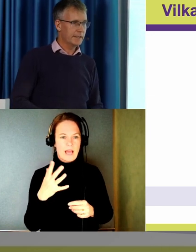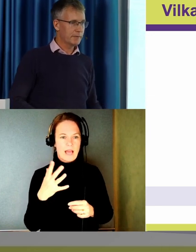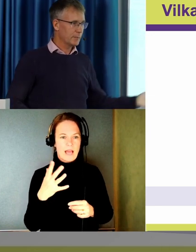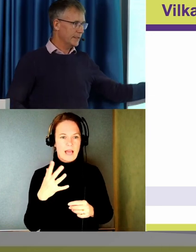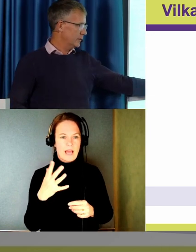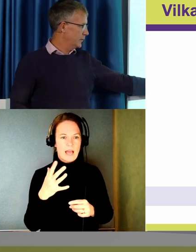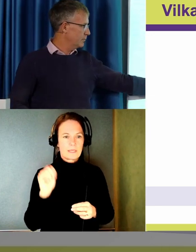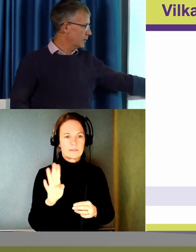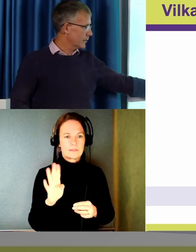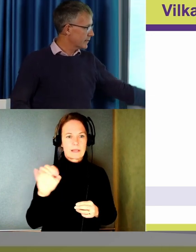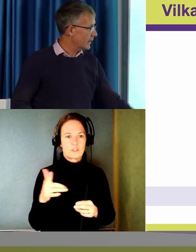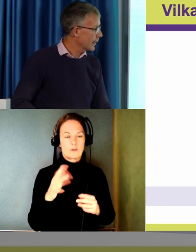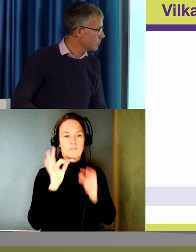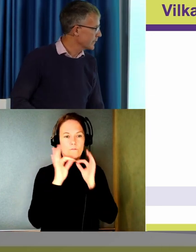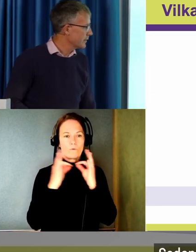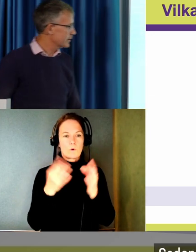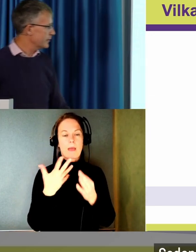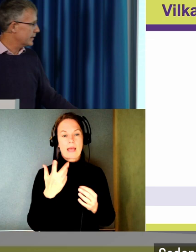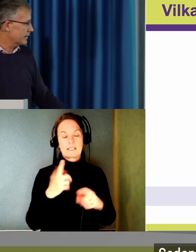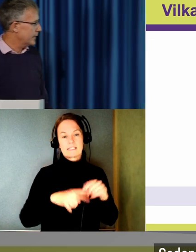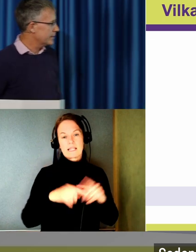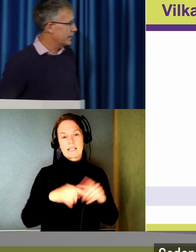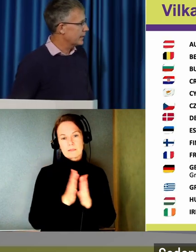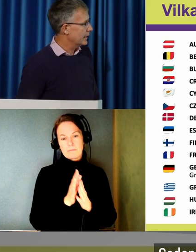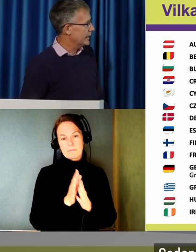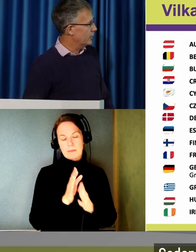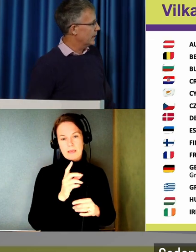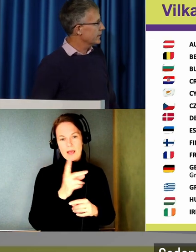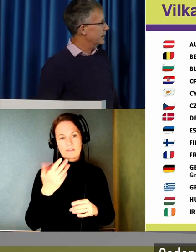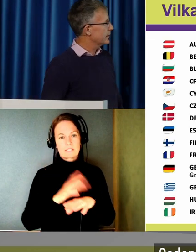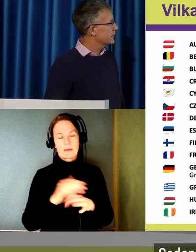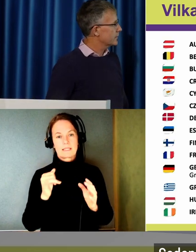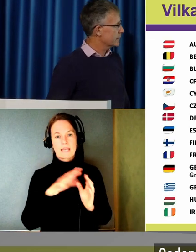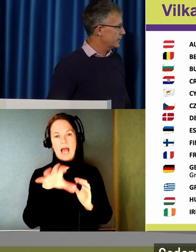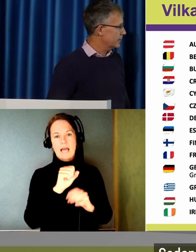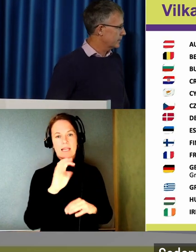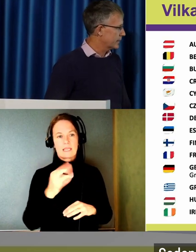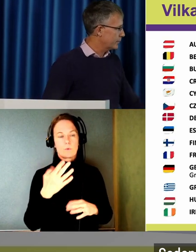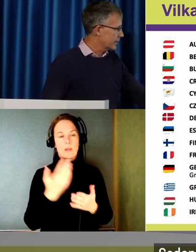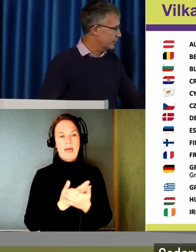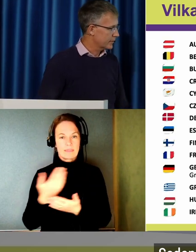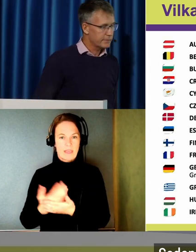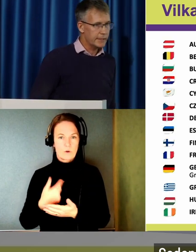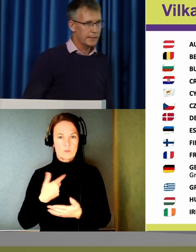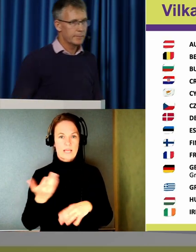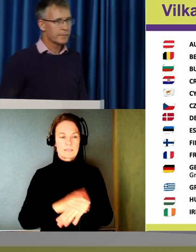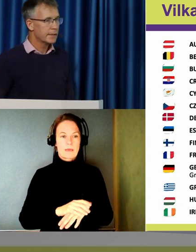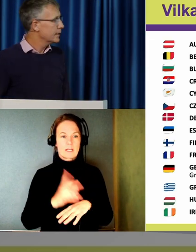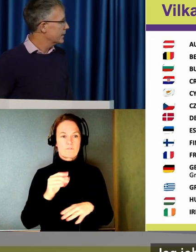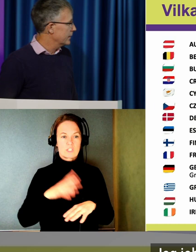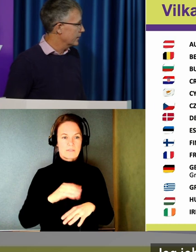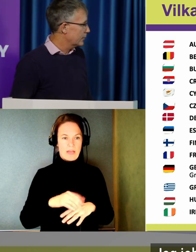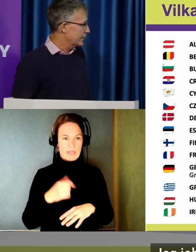Sverige, fast på EU-nivå kan man säga. Och sen finns det experter i alla EU-länder. Och jag är då expert för Sverige.